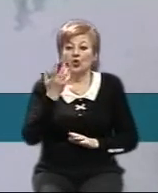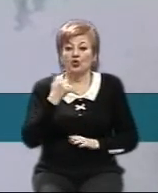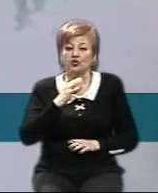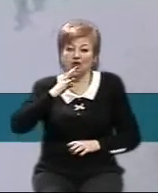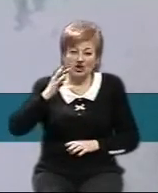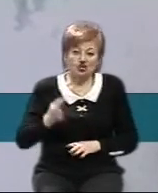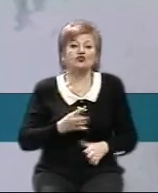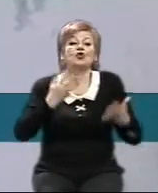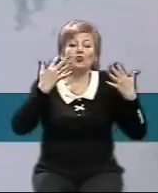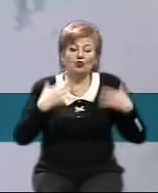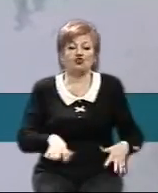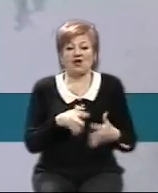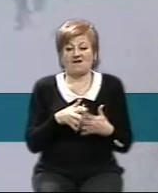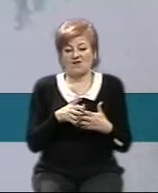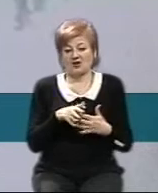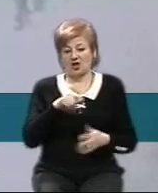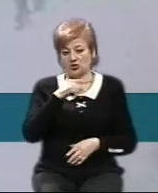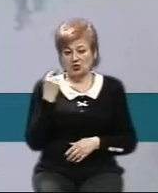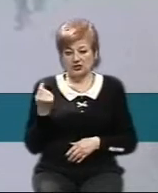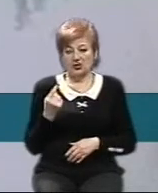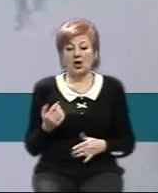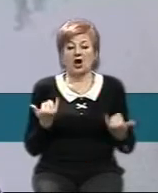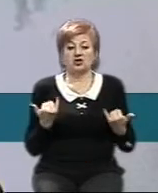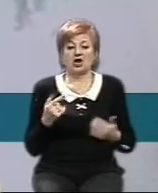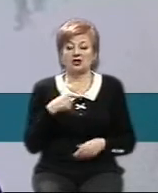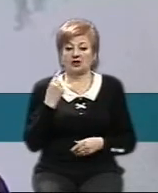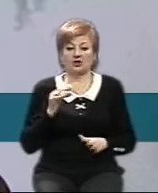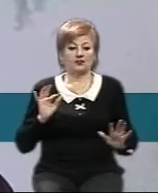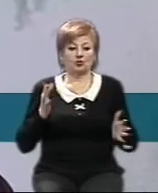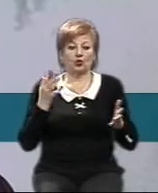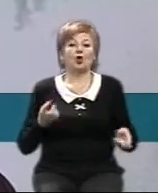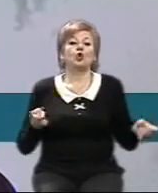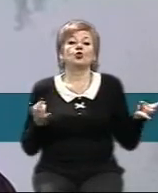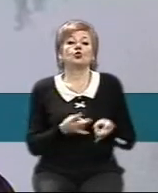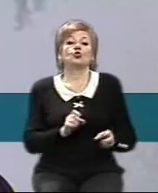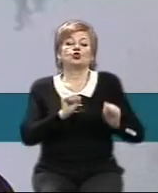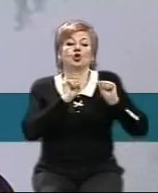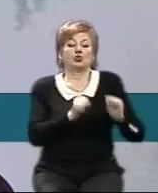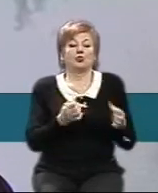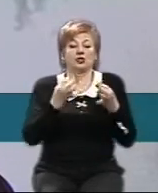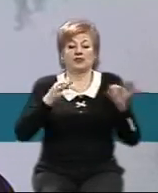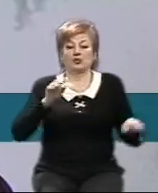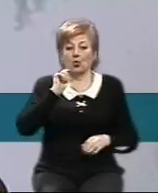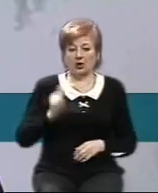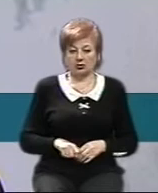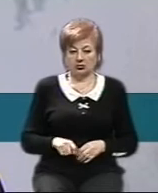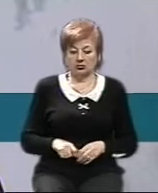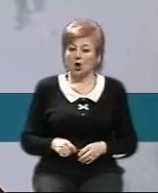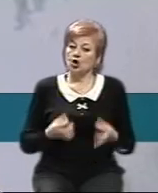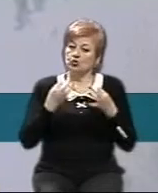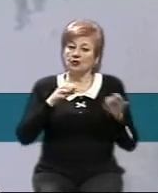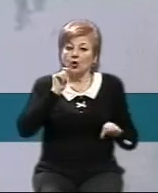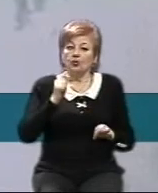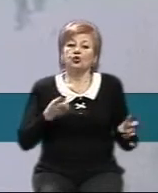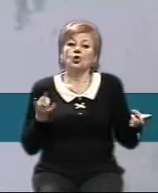роки йде війна з Росією, і тепер ми раптом кажемо, що треба захищати суверенітет України. Суверенітет України